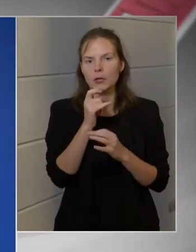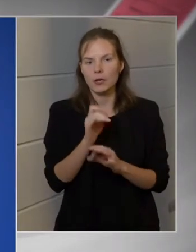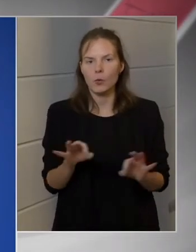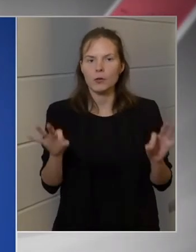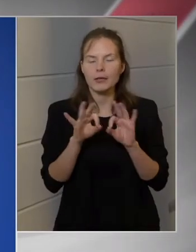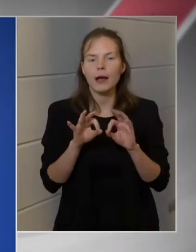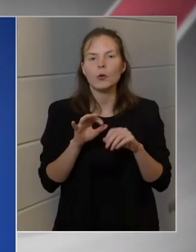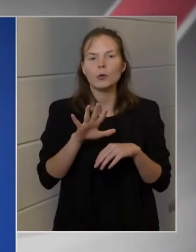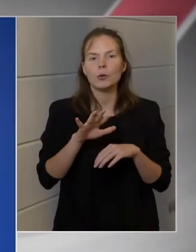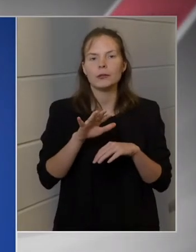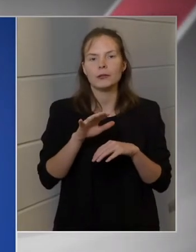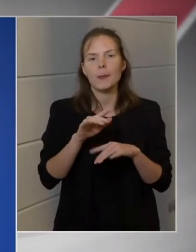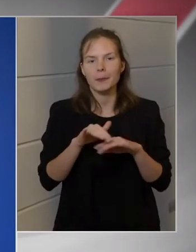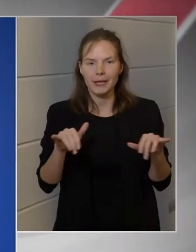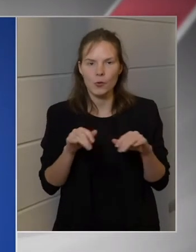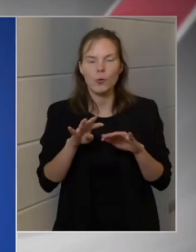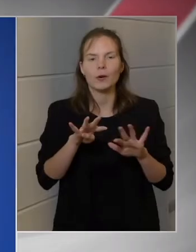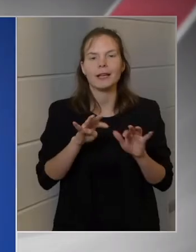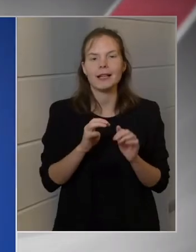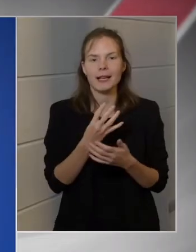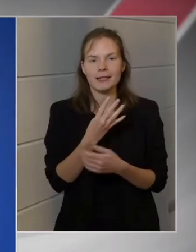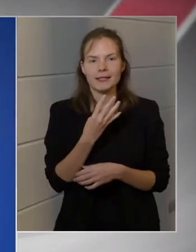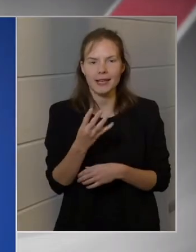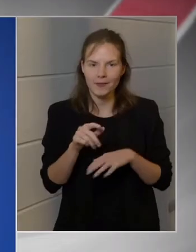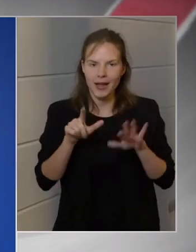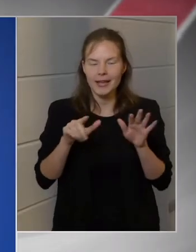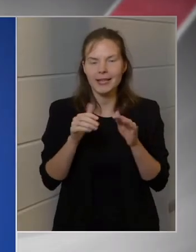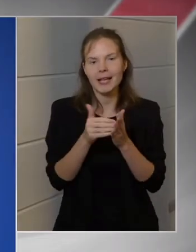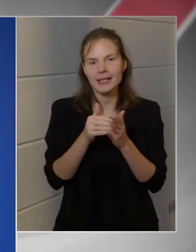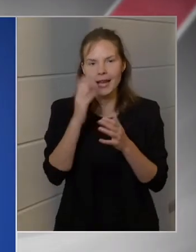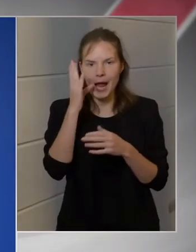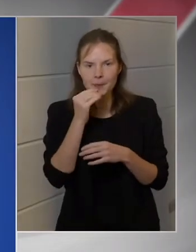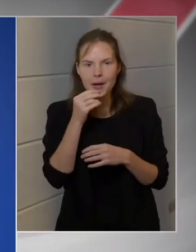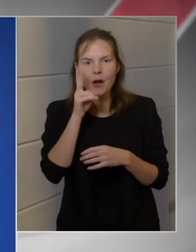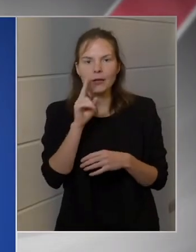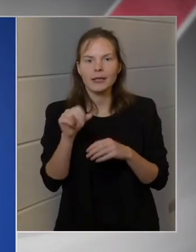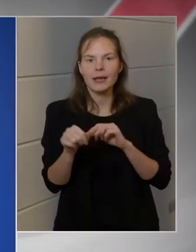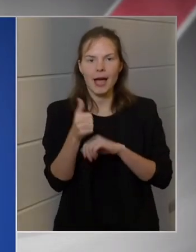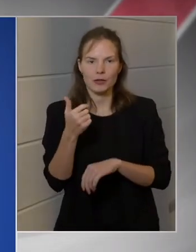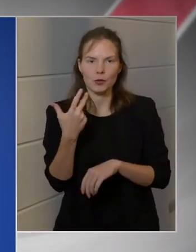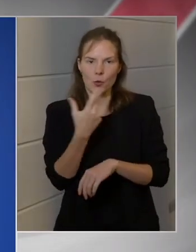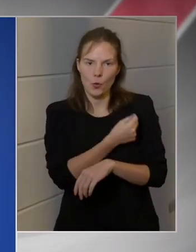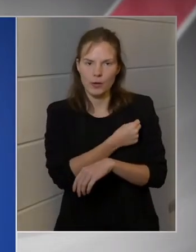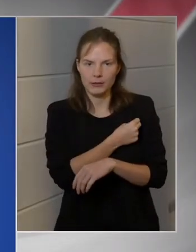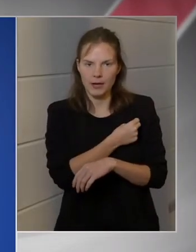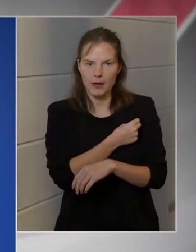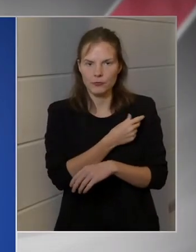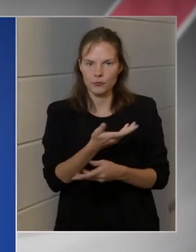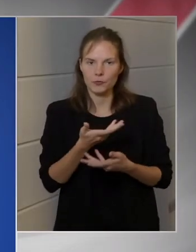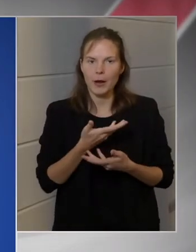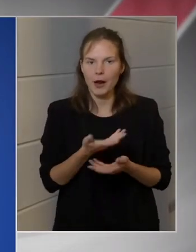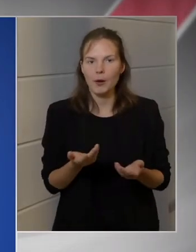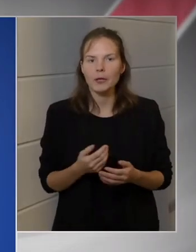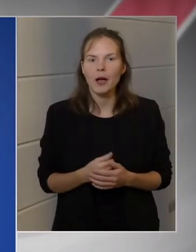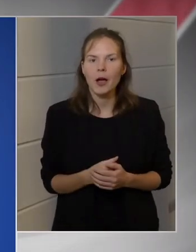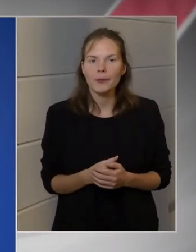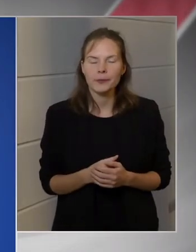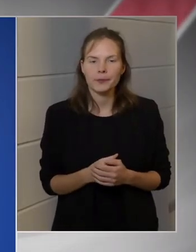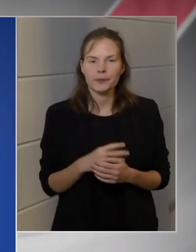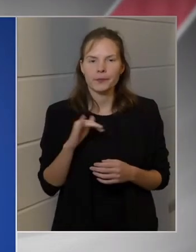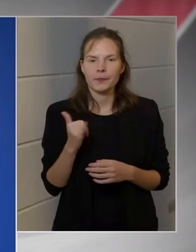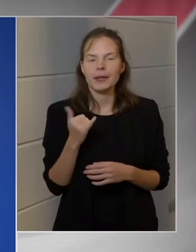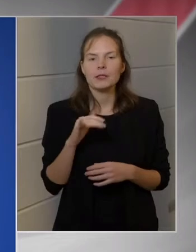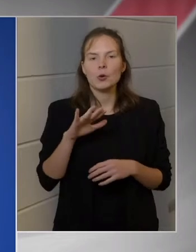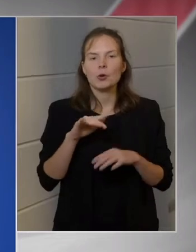5 millió 947 ezer ember, aki már az első oltást megkapta, és